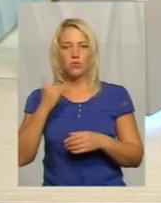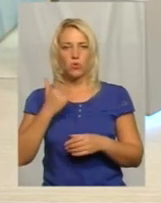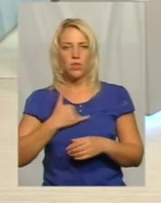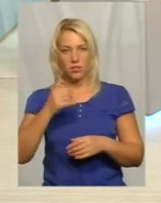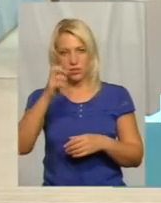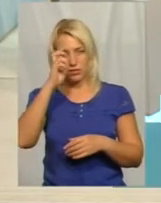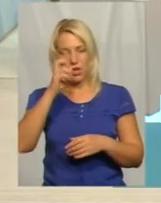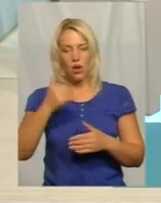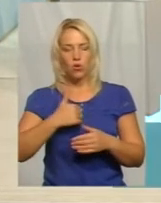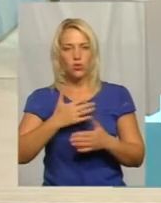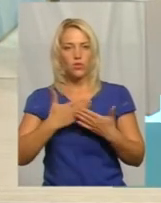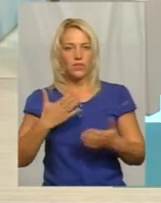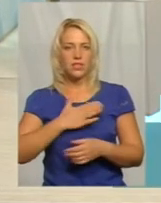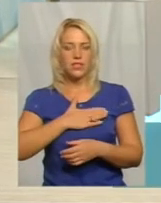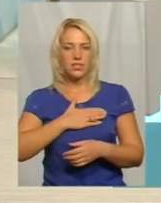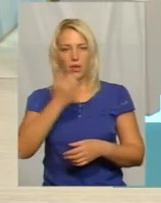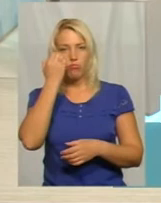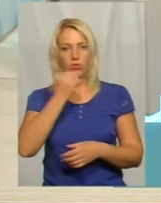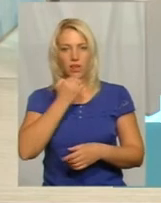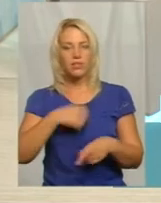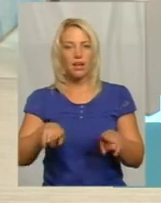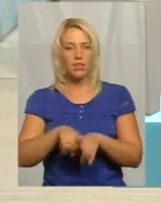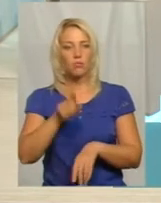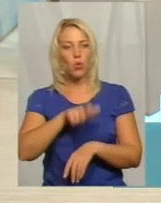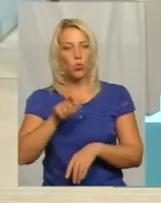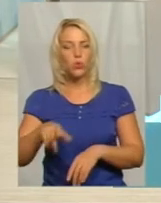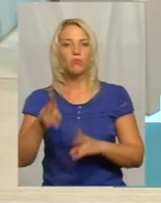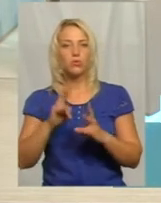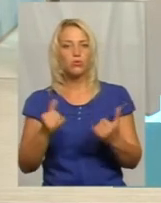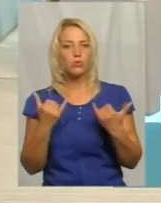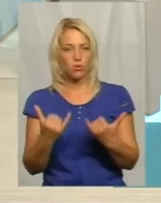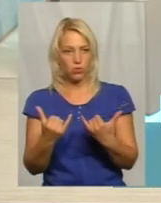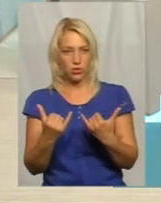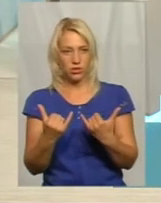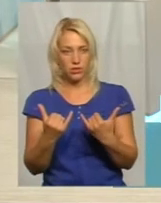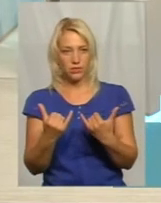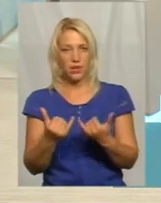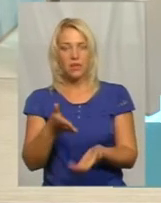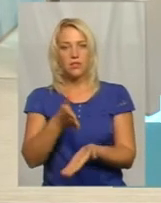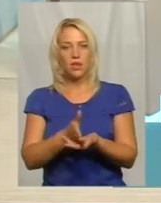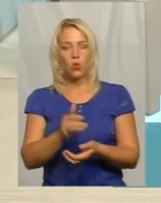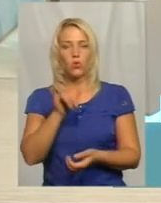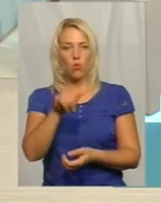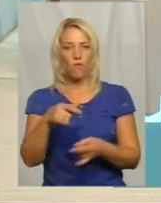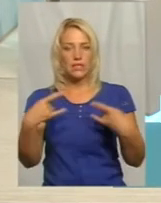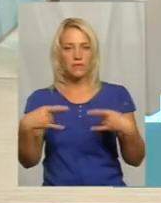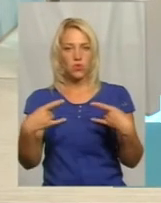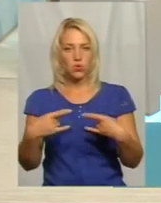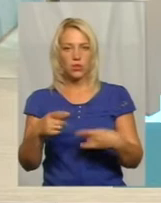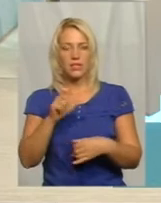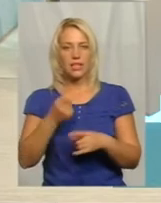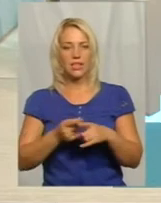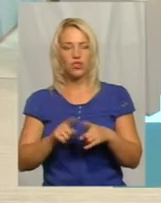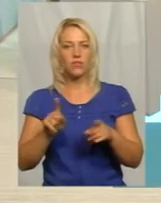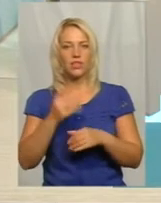Я хочу просто від щирого серця подякувати дякувати таким людям, які сьогодні знаходяться у вас в студії, за те, що